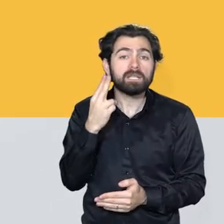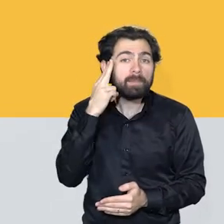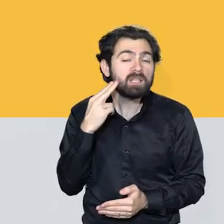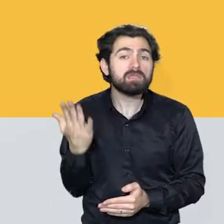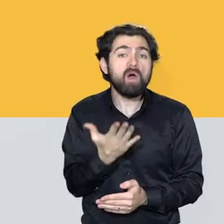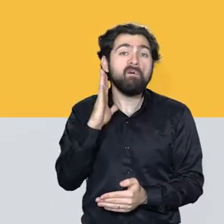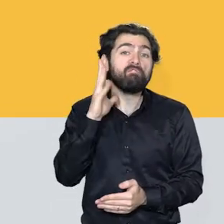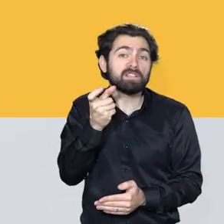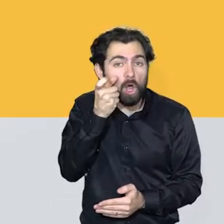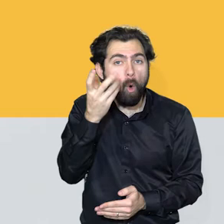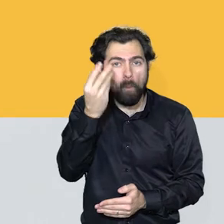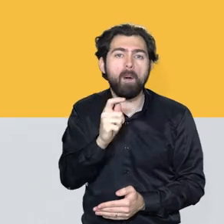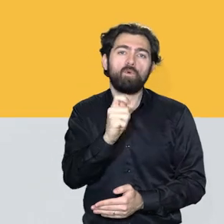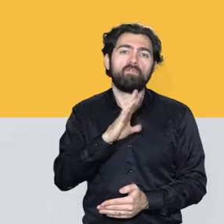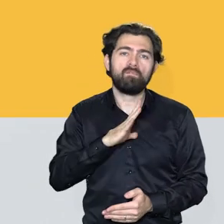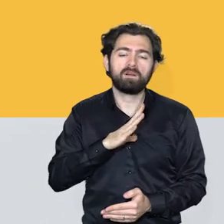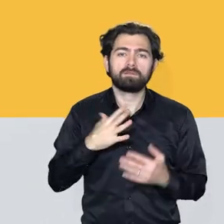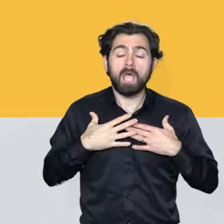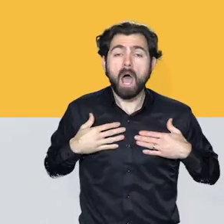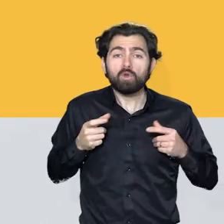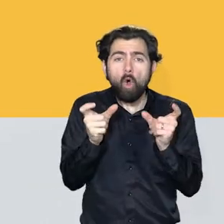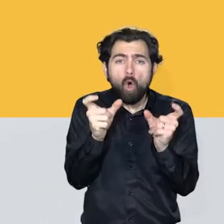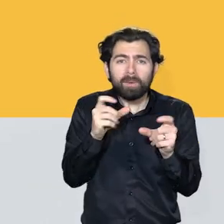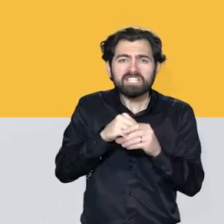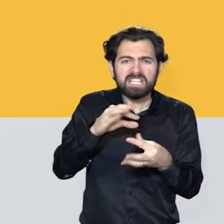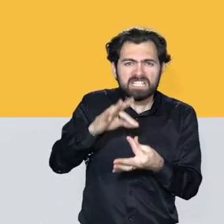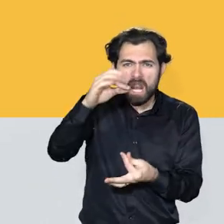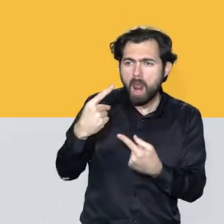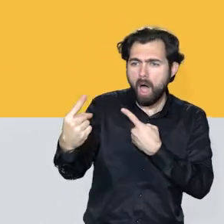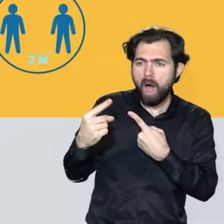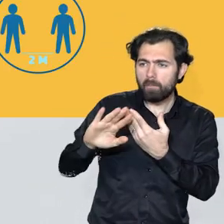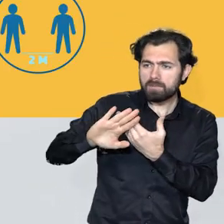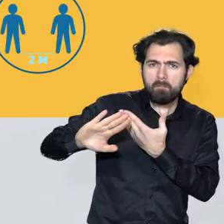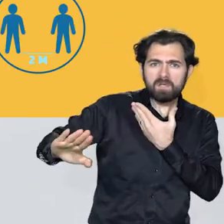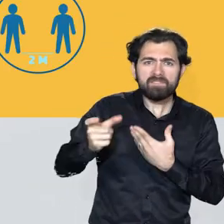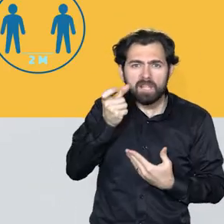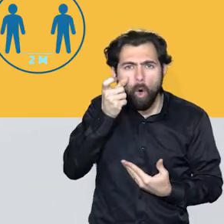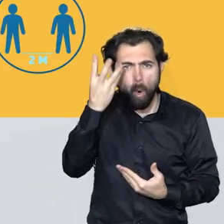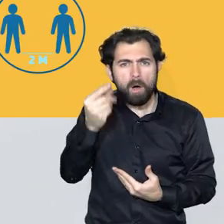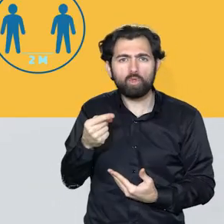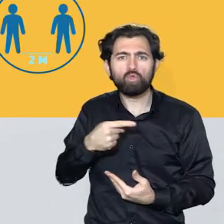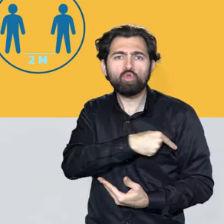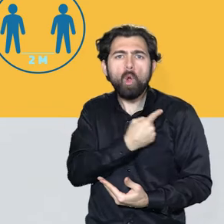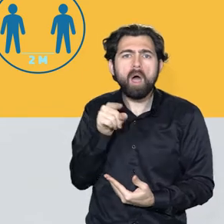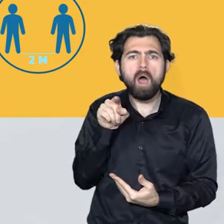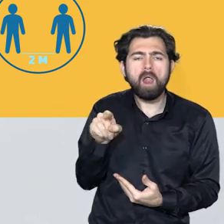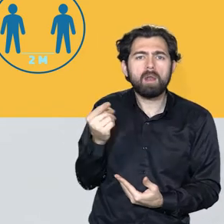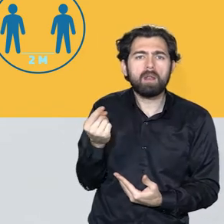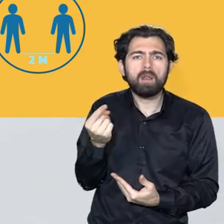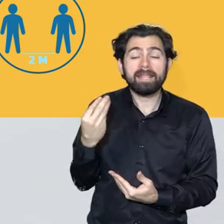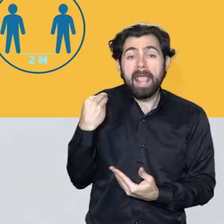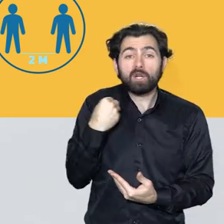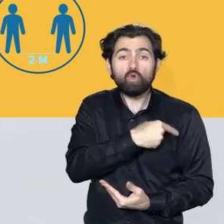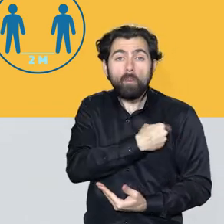dikkat etmek. Sağlığımızı korumak için insanlarla aramızdaki mesafeye dikkat etmek normal bir davranıştı.